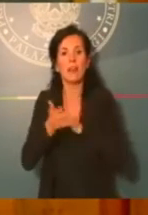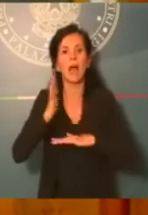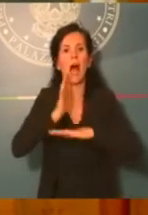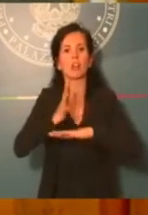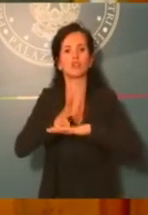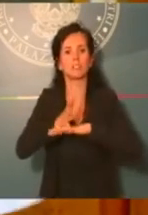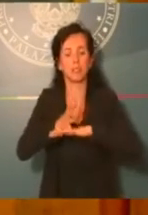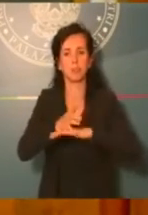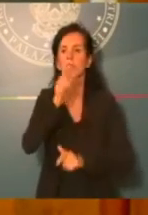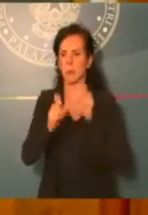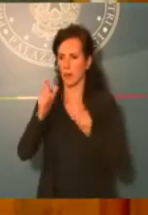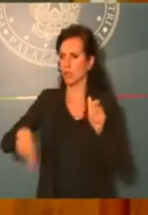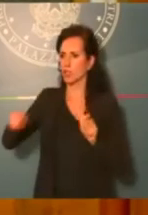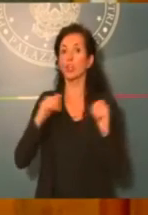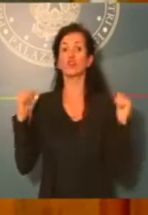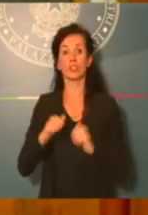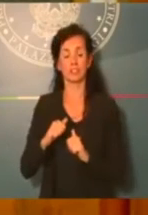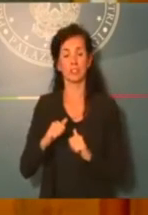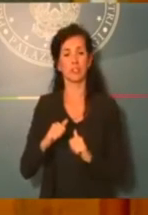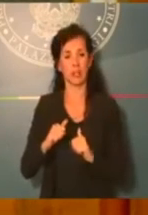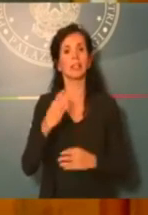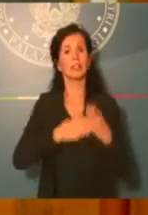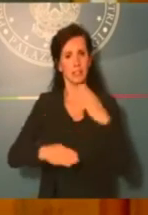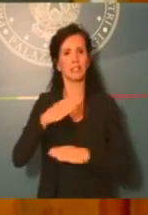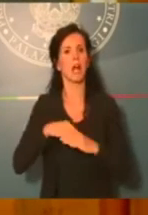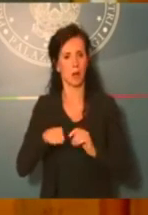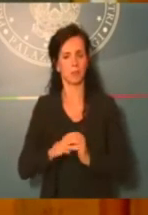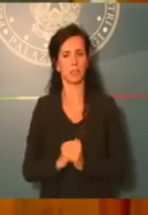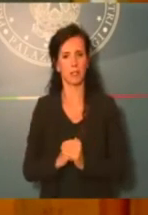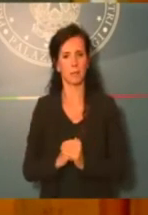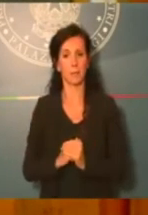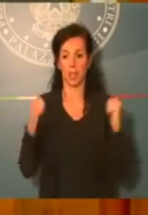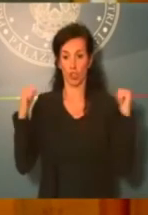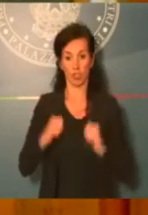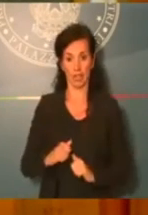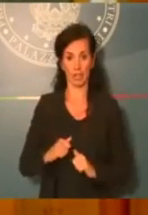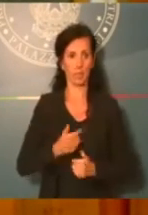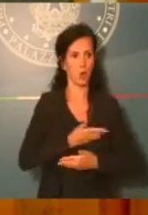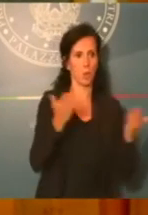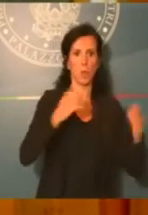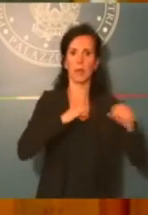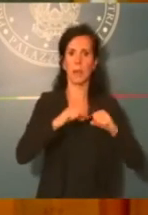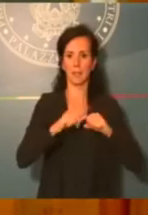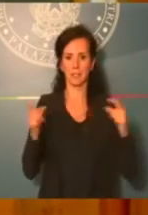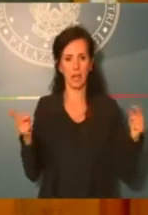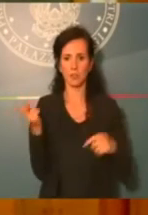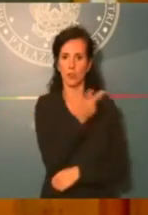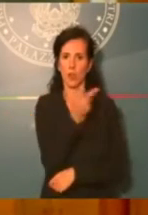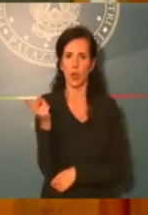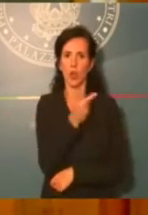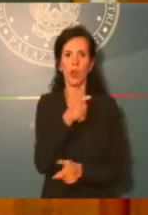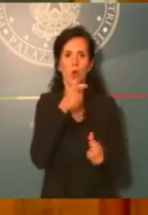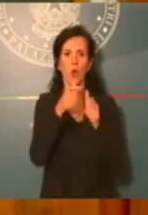che hanno delle problematiche di disabilità. Il cittadino e la pubblica amministrazione potranno comunicare tra di loro,